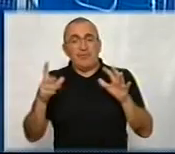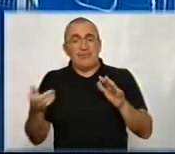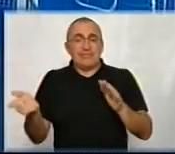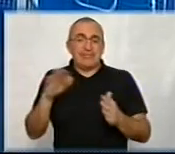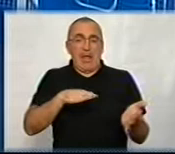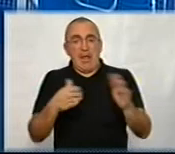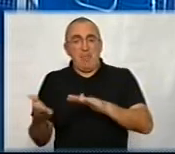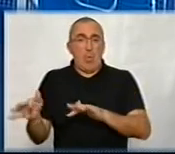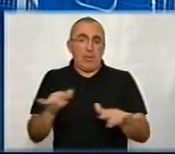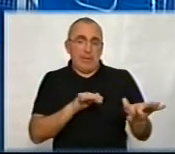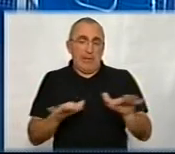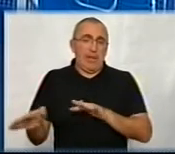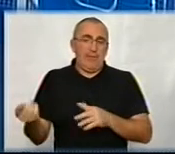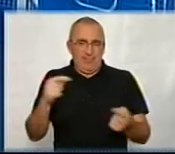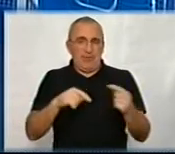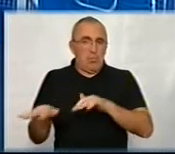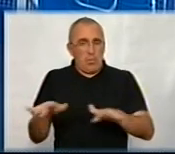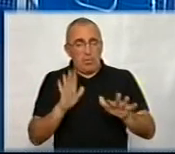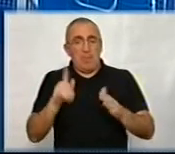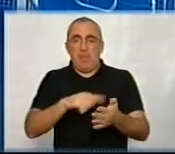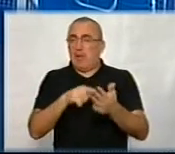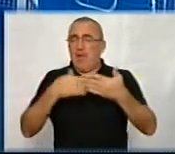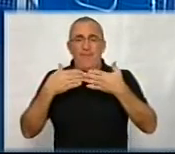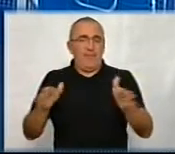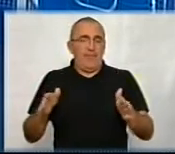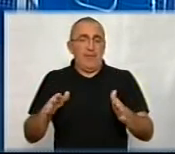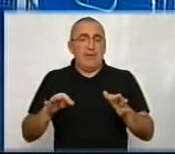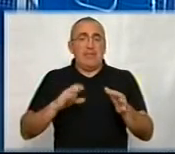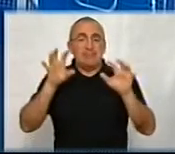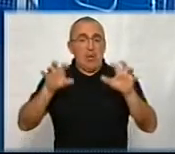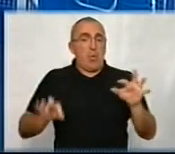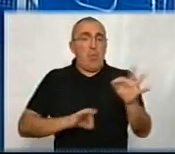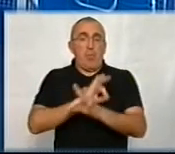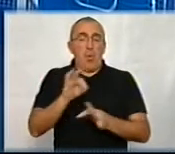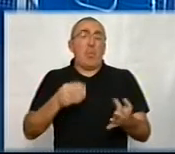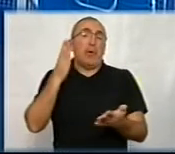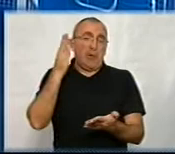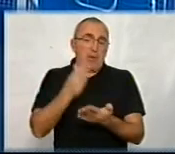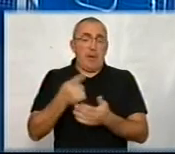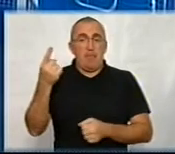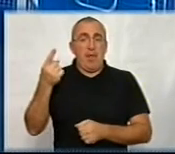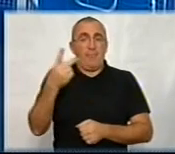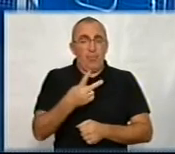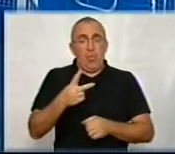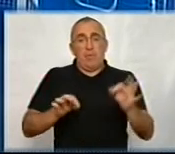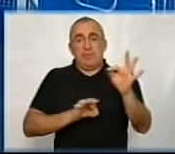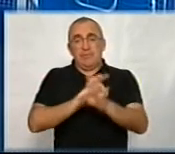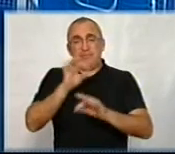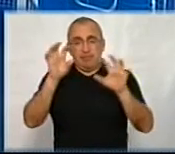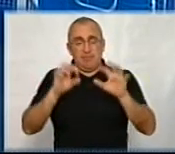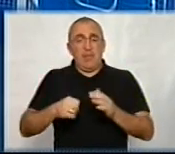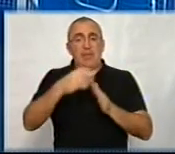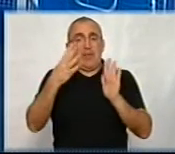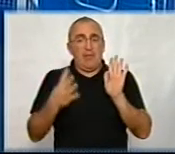сьогоднішній день, ну, це питання є відкритим. Хоча законопроєкти є, і перший, другий законопроєкт має 19